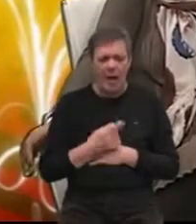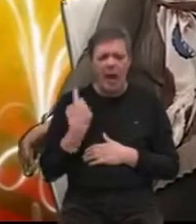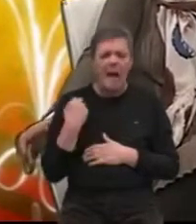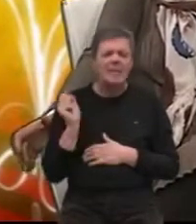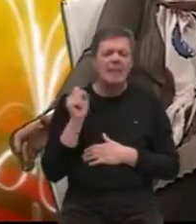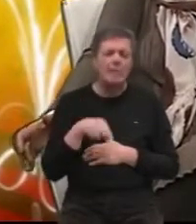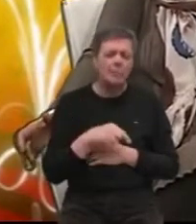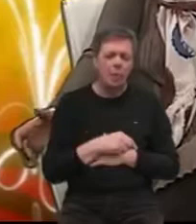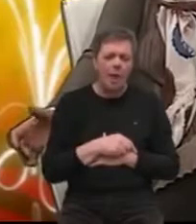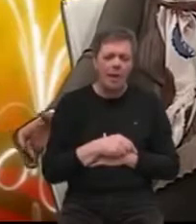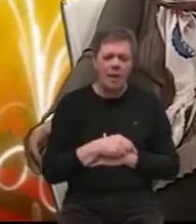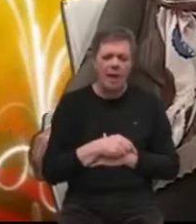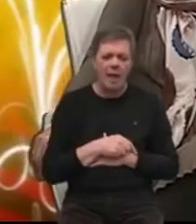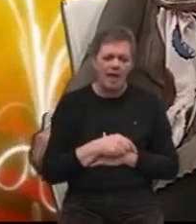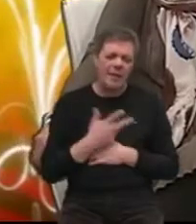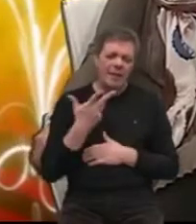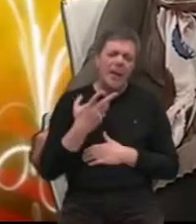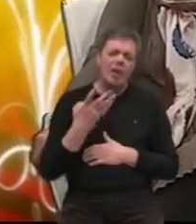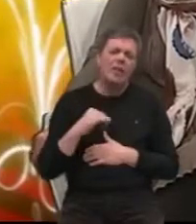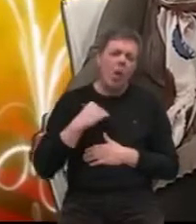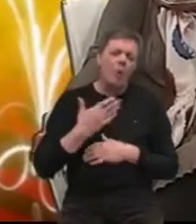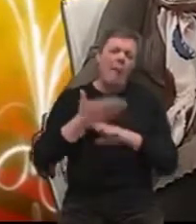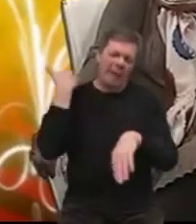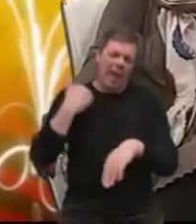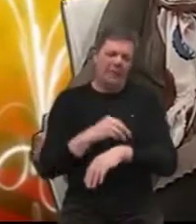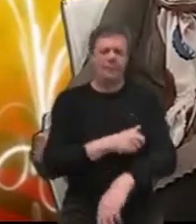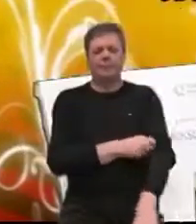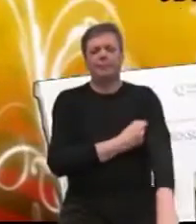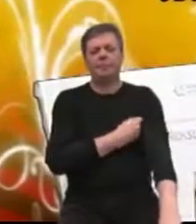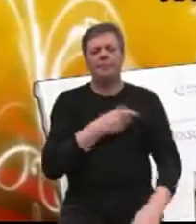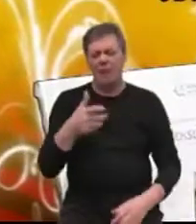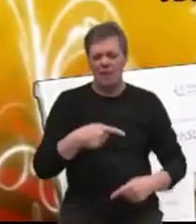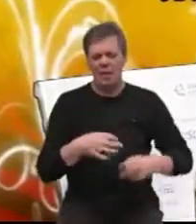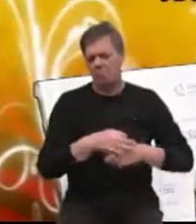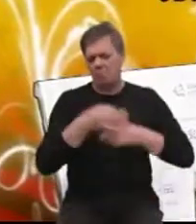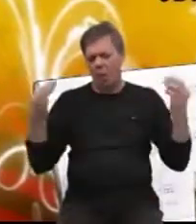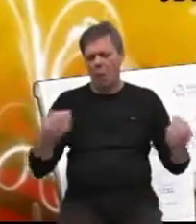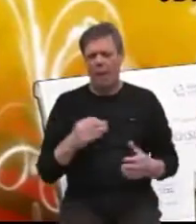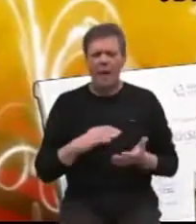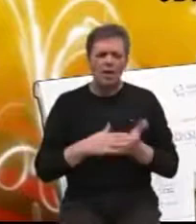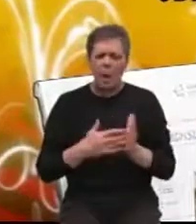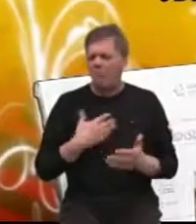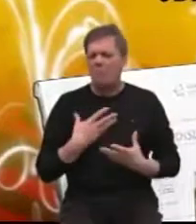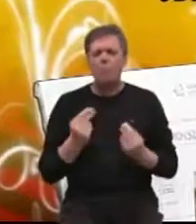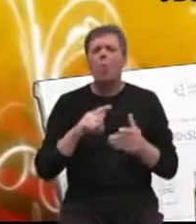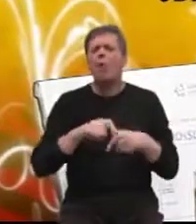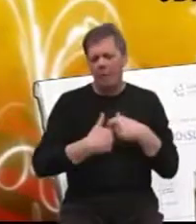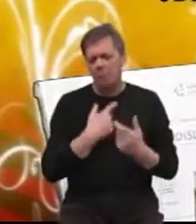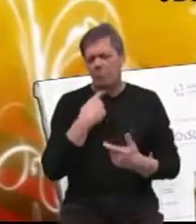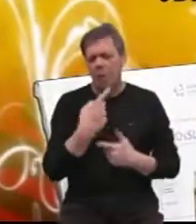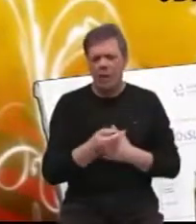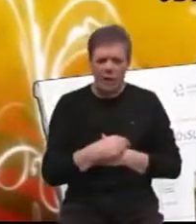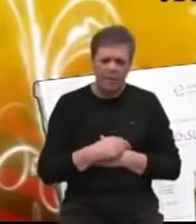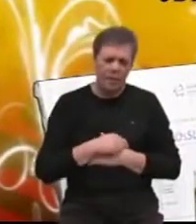dolazila koja je tri godine, četiri prije toga. Vi ste otvorena žena. Svašta bi vi nama mogli reći, ali ćemo se malo